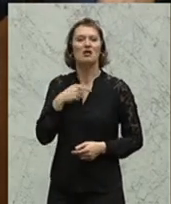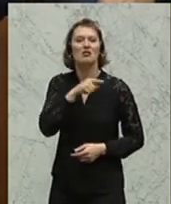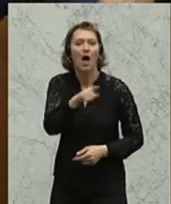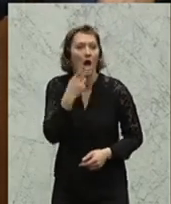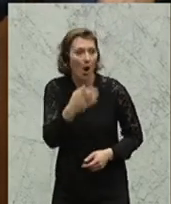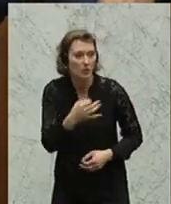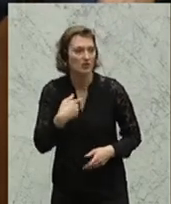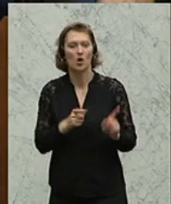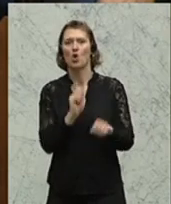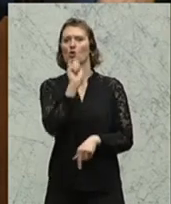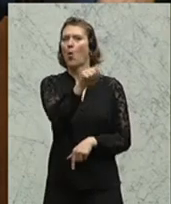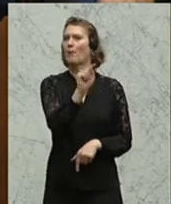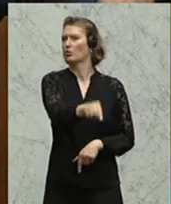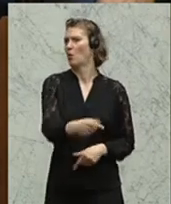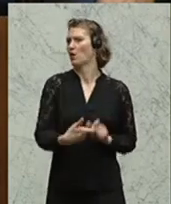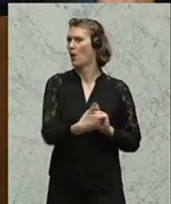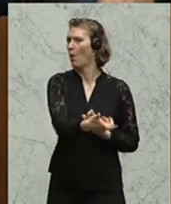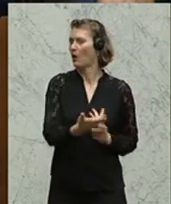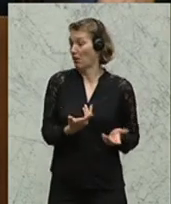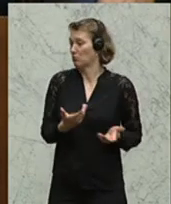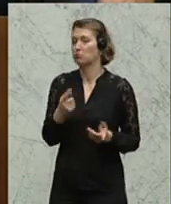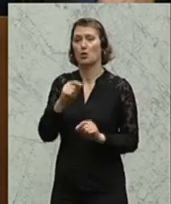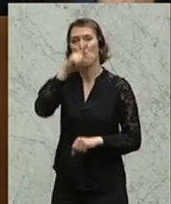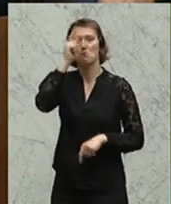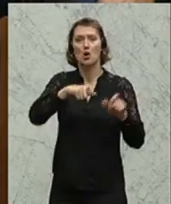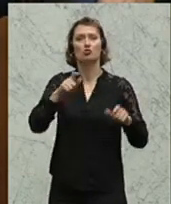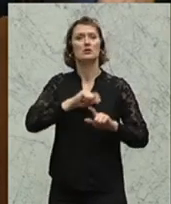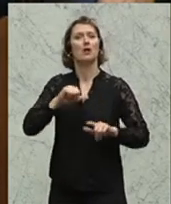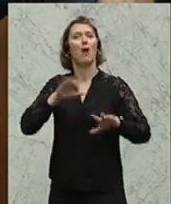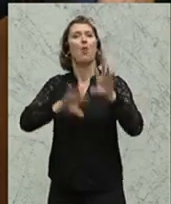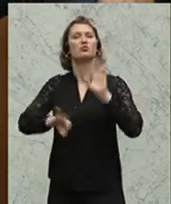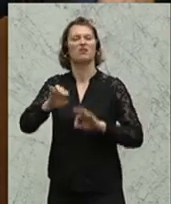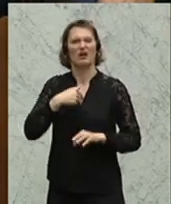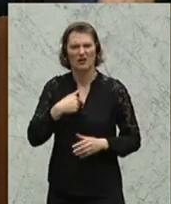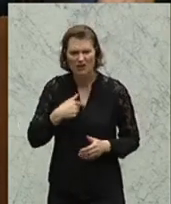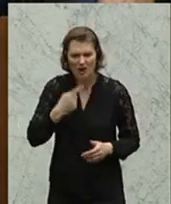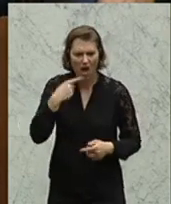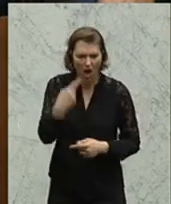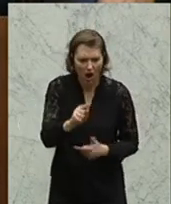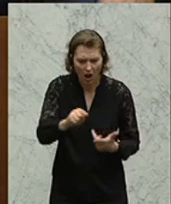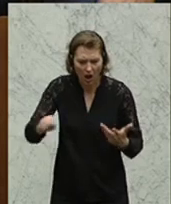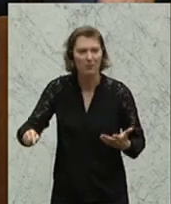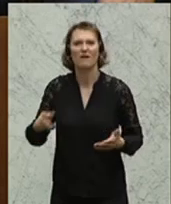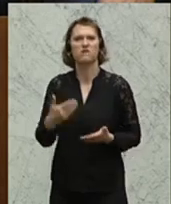hin, wo nicht geraucht wird. Das lassen wir den Menschen doch die Wahl frei, meine Damen und Schreiben wir nicht alles vor.